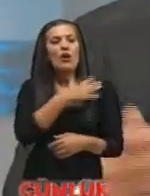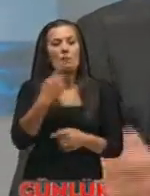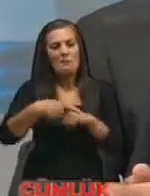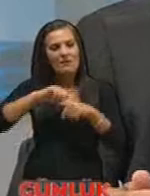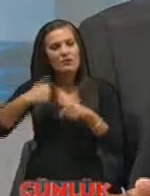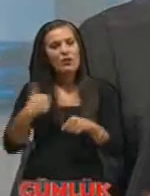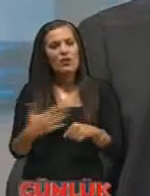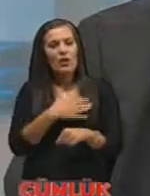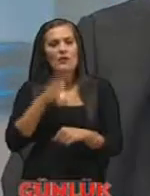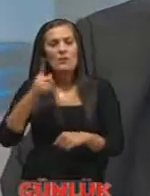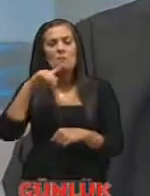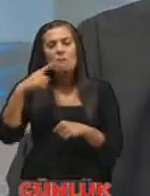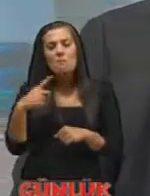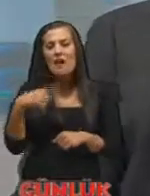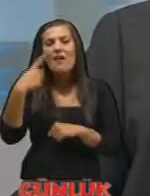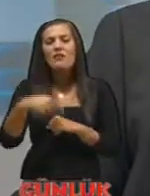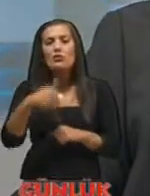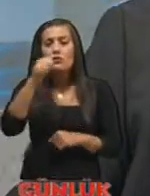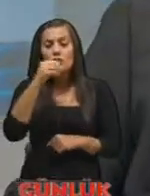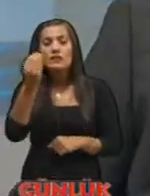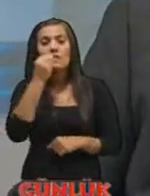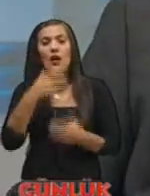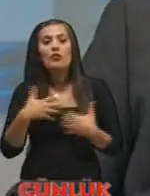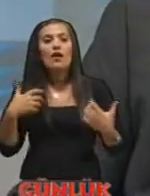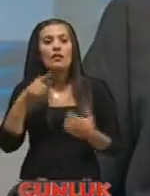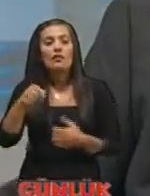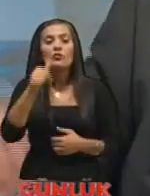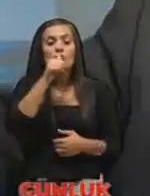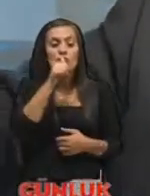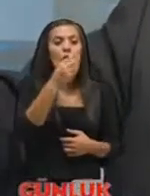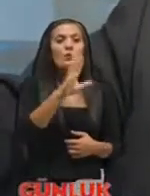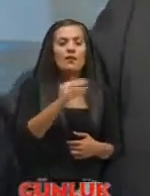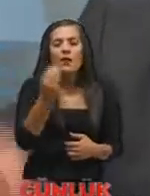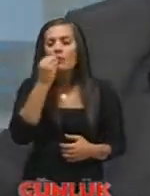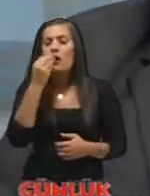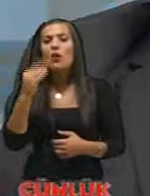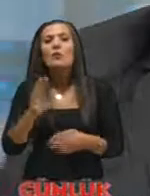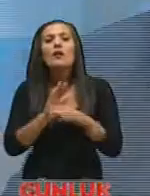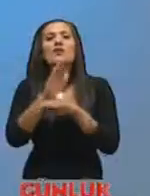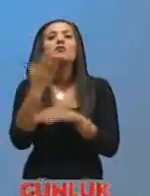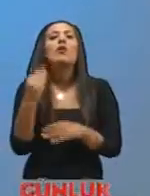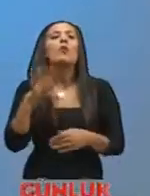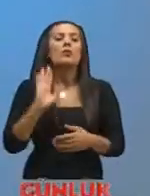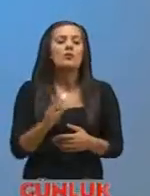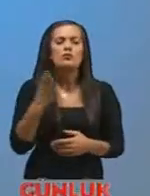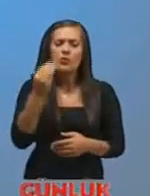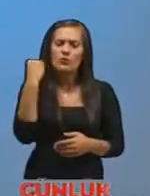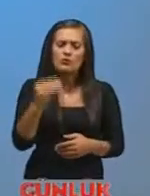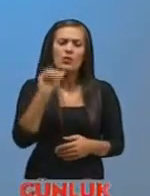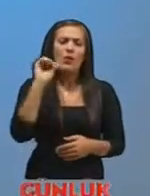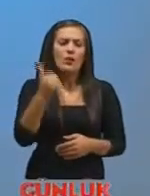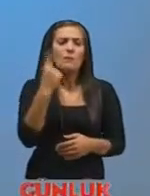bir hafta boyunca izlediğim su ve gıda güvenliği su olmadan gıda gıda olmadan da yaşam olmaz çok güzel çok önemli bir şey